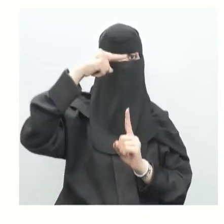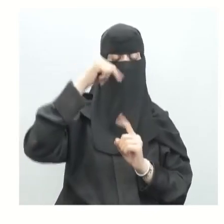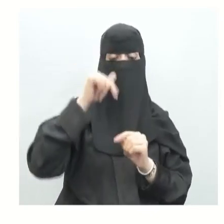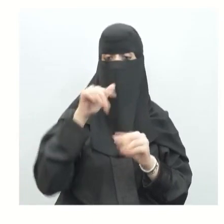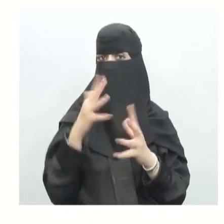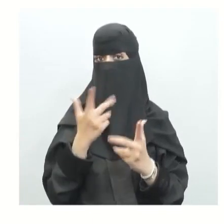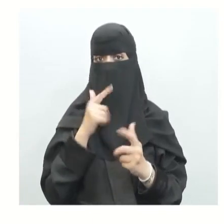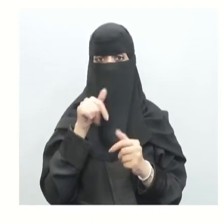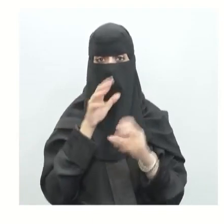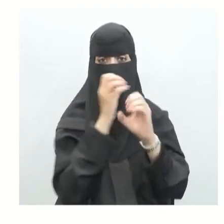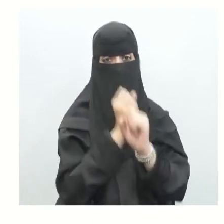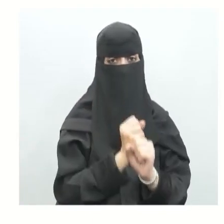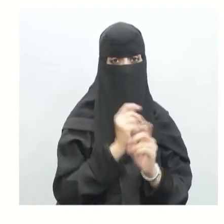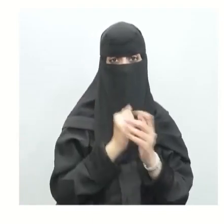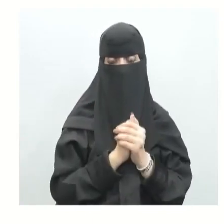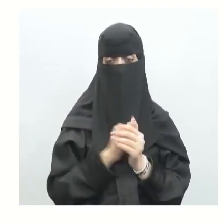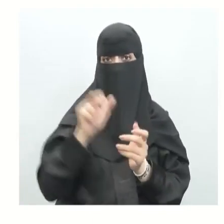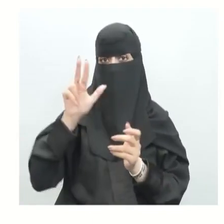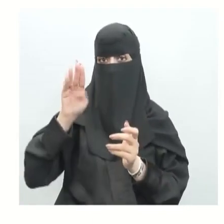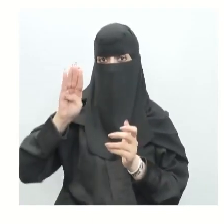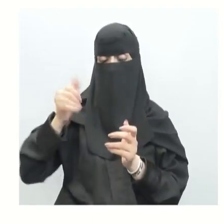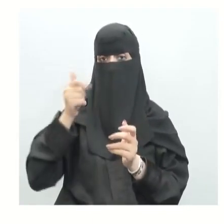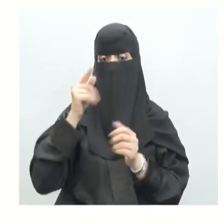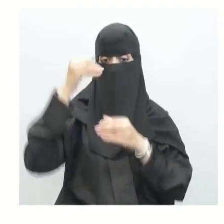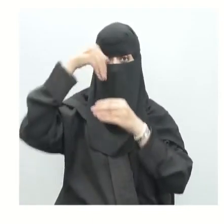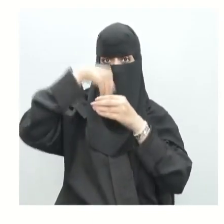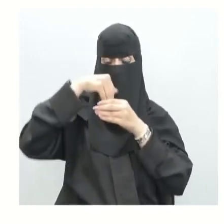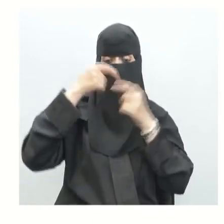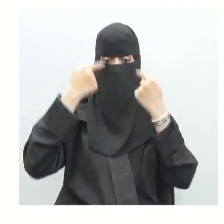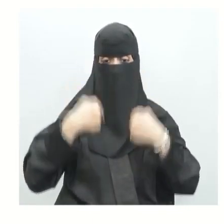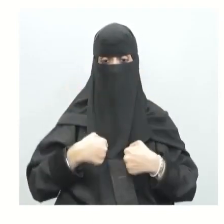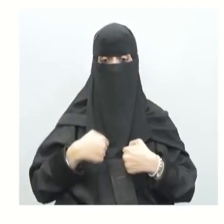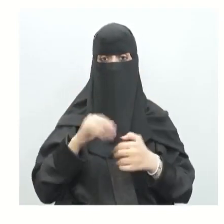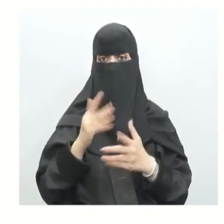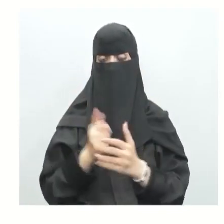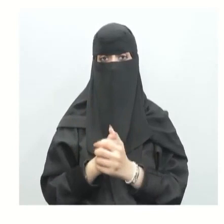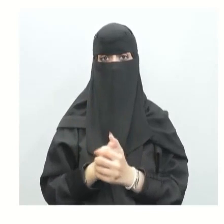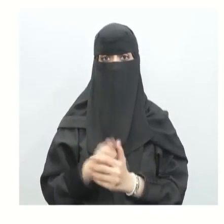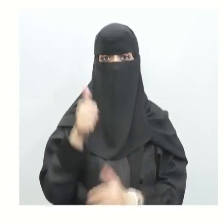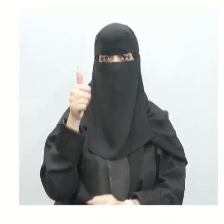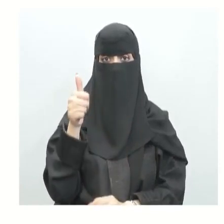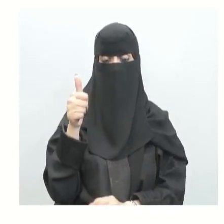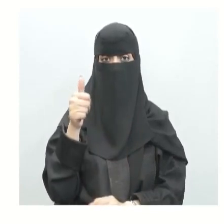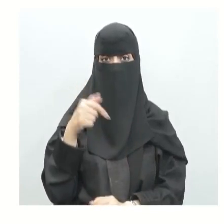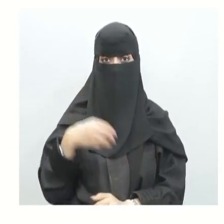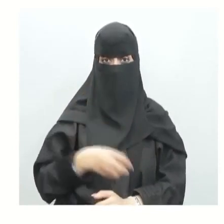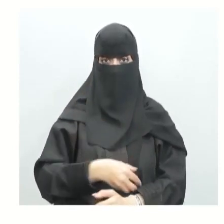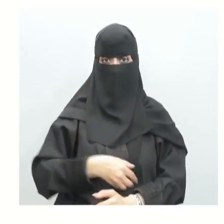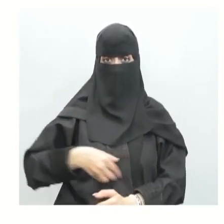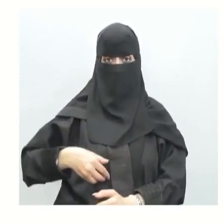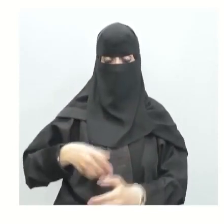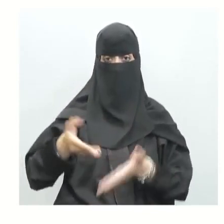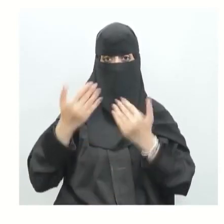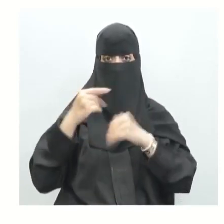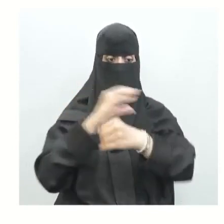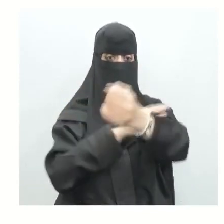الشخص إذن هذه الزيادة تخزن في أي أنسجة داخل الجسم مثل ما تعلمنا وذكرنا هل تخزن في الكبد أم تخزن في